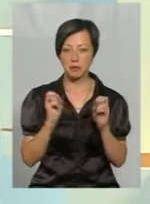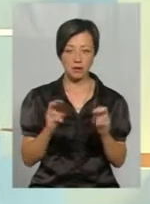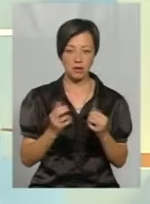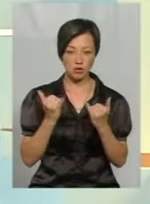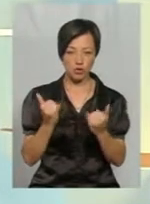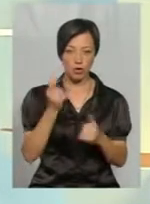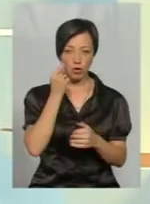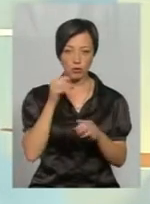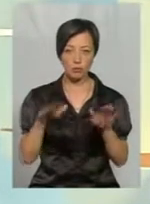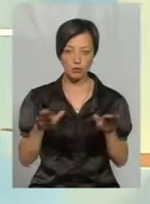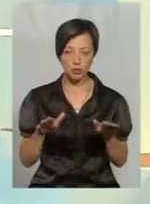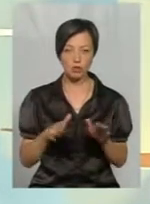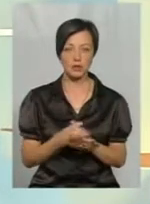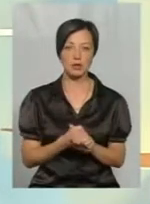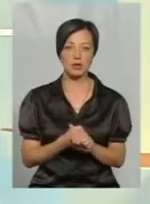бджіл,